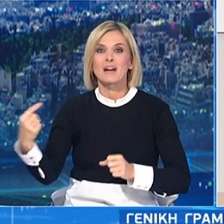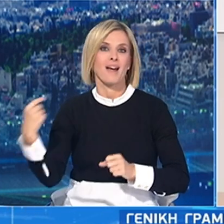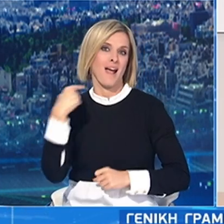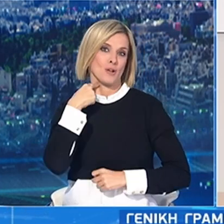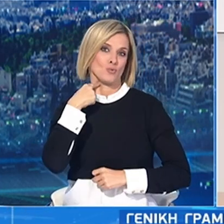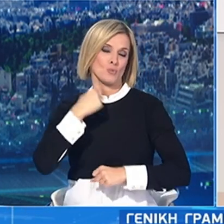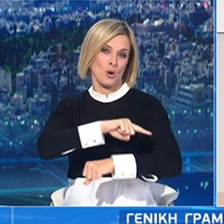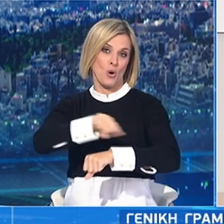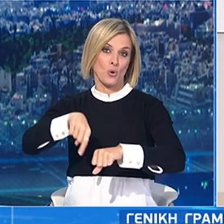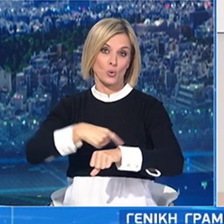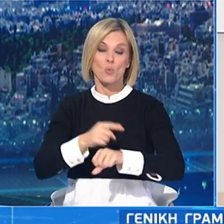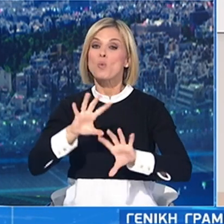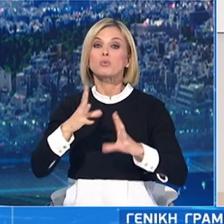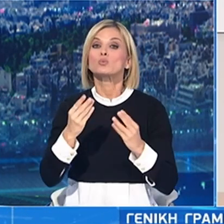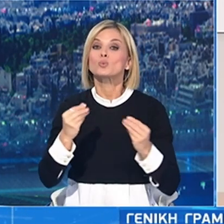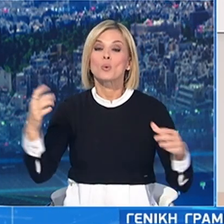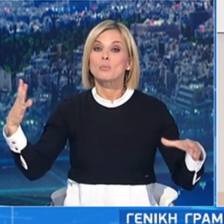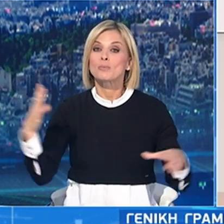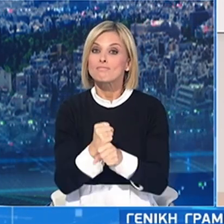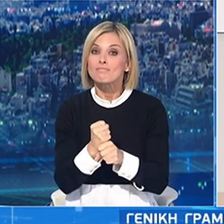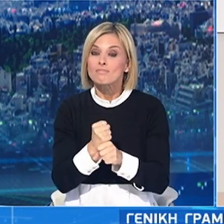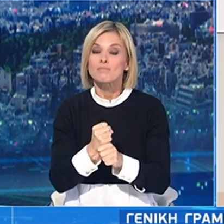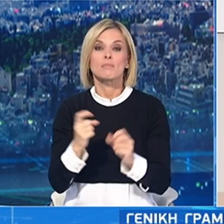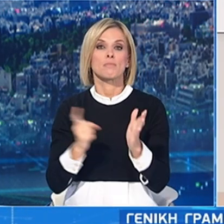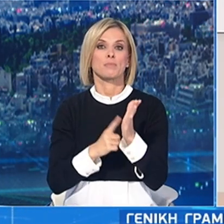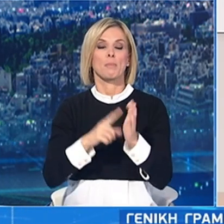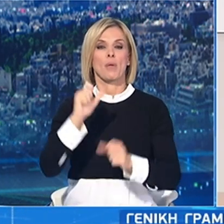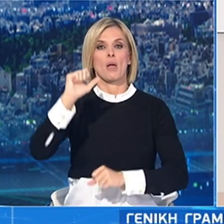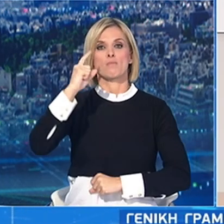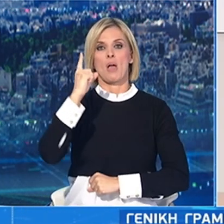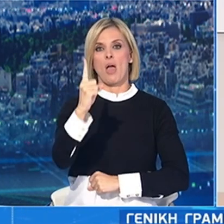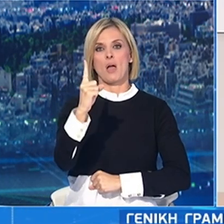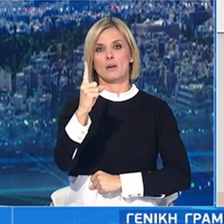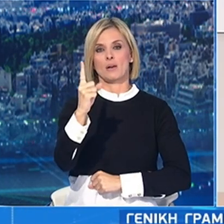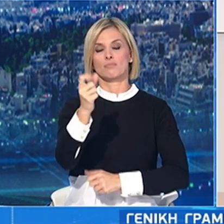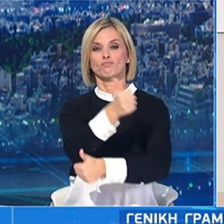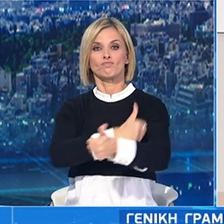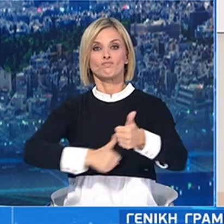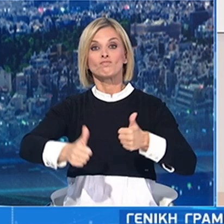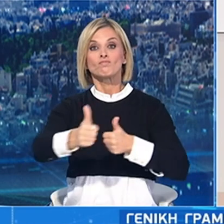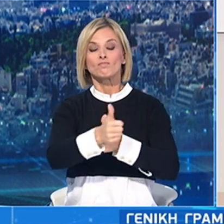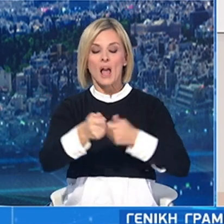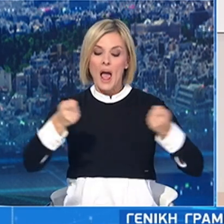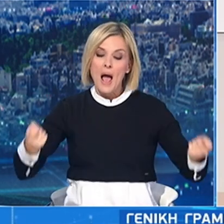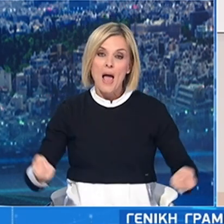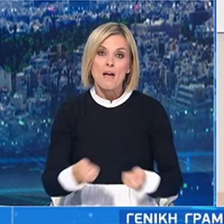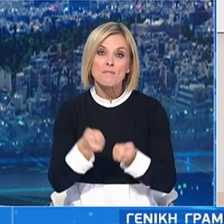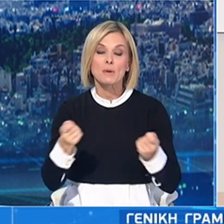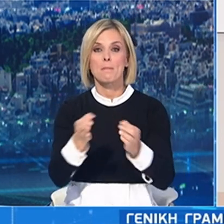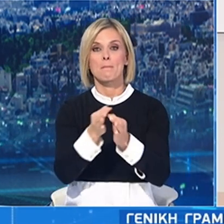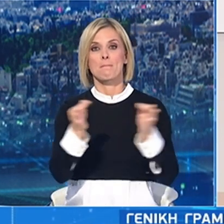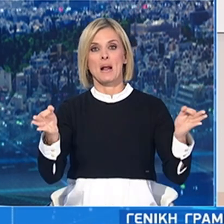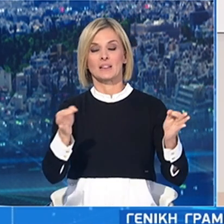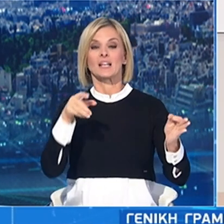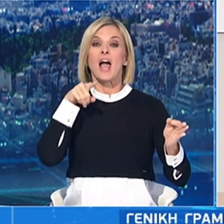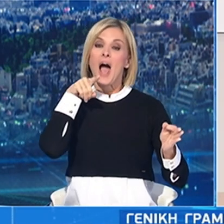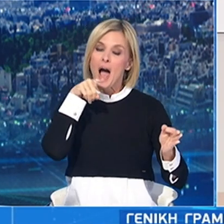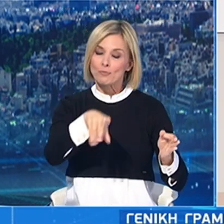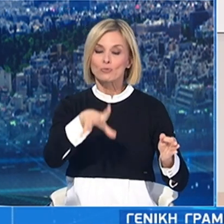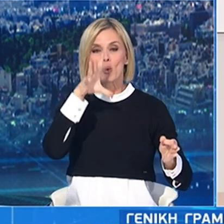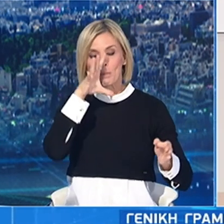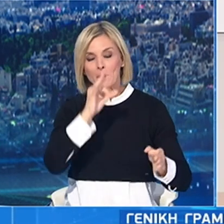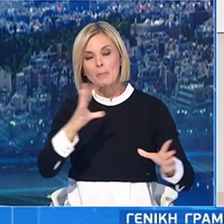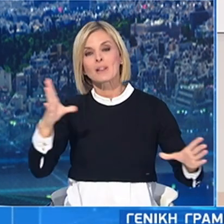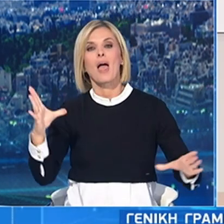Και ο τρόπος για να το πετύχουμε αυτό είναι ένας. Εφαρμόζουμε όλοι μας τα μέτρα. Είναι το κλειδί για την